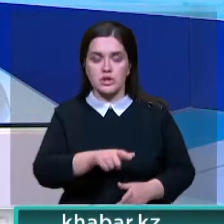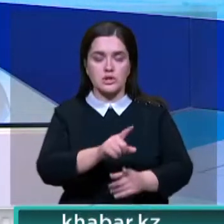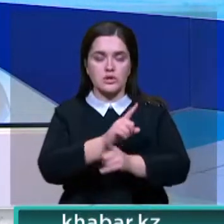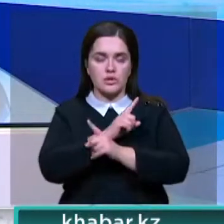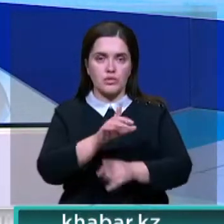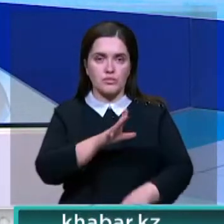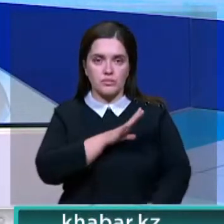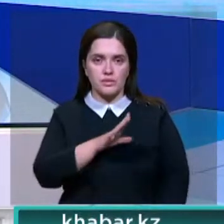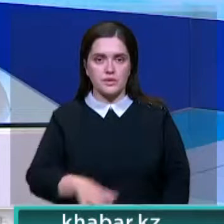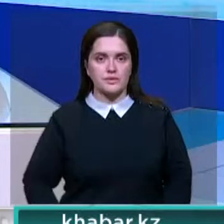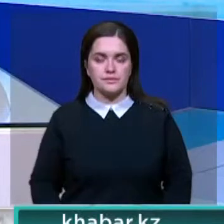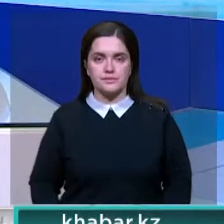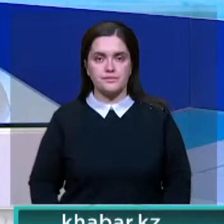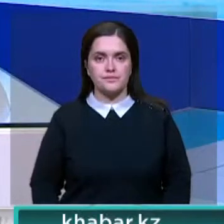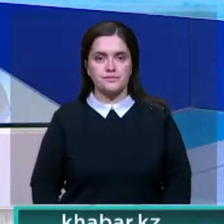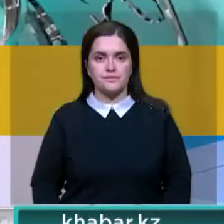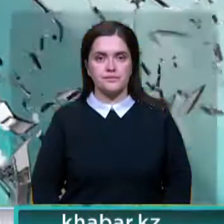Почти тысяча человек умерли.